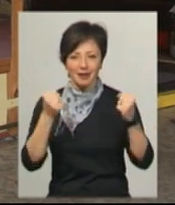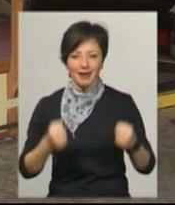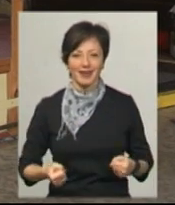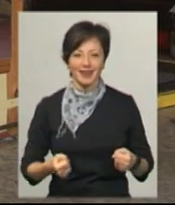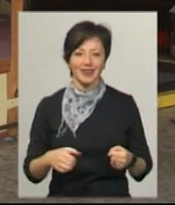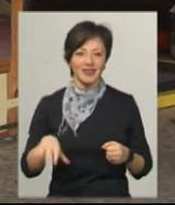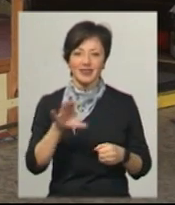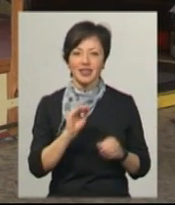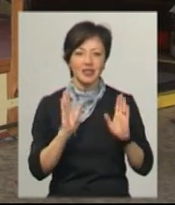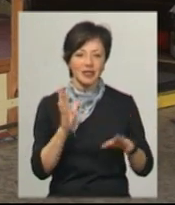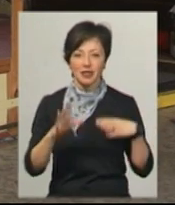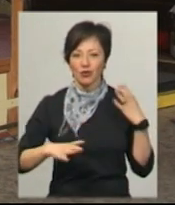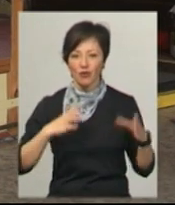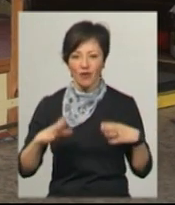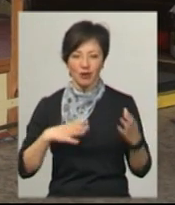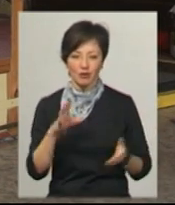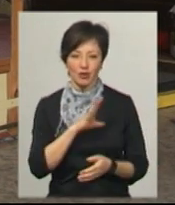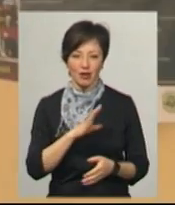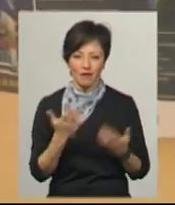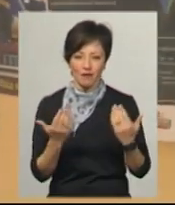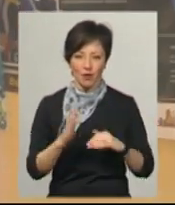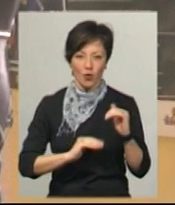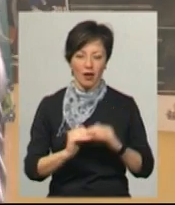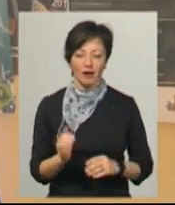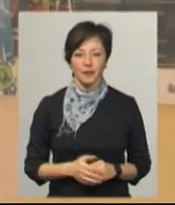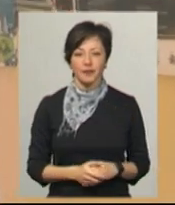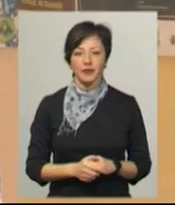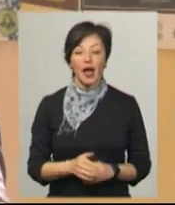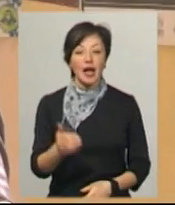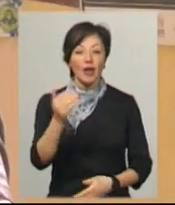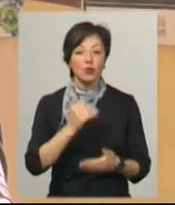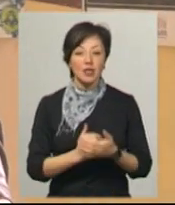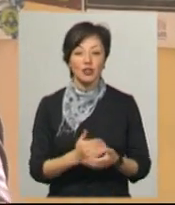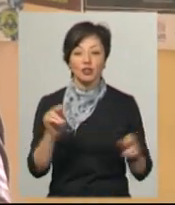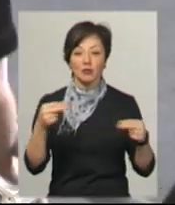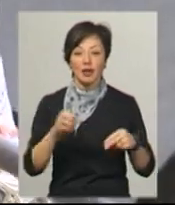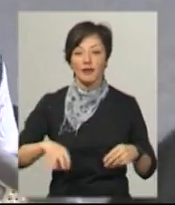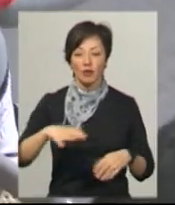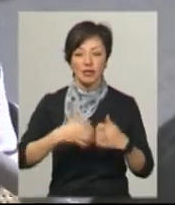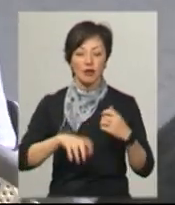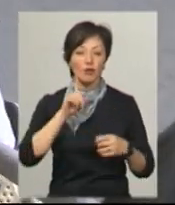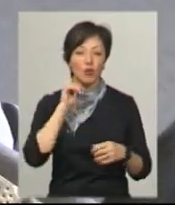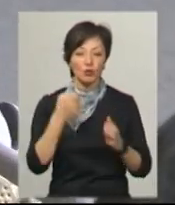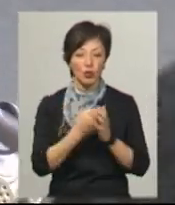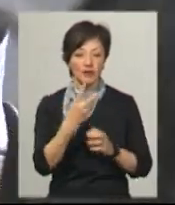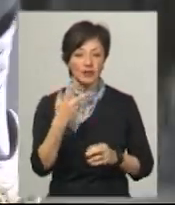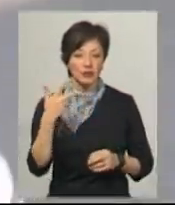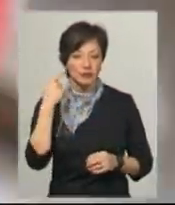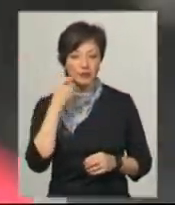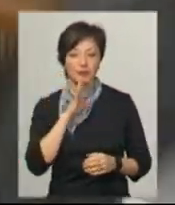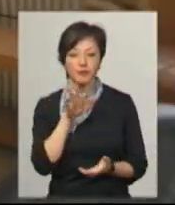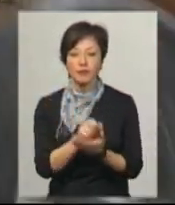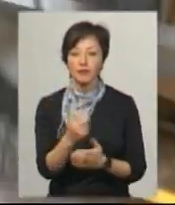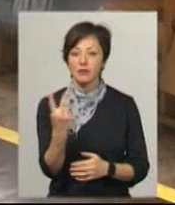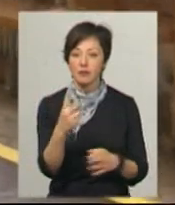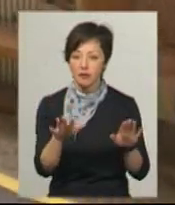все лише, щоб була штанга в руках. На останньому чемпіонаті Європи серед молоді до 23 років у минулому році Ангеліна посіла